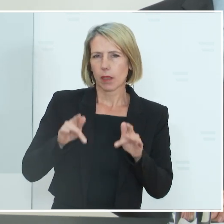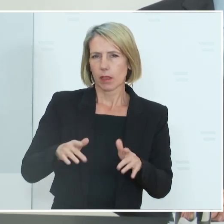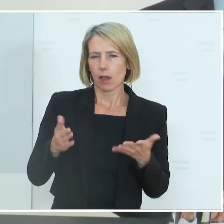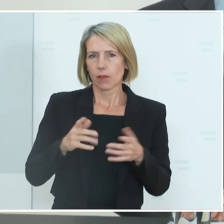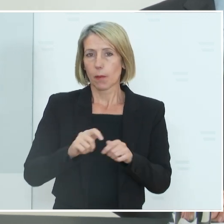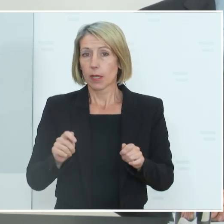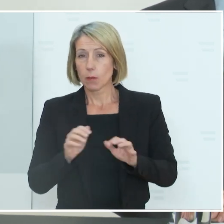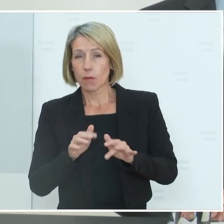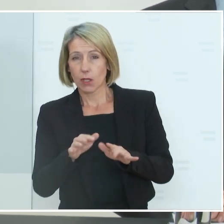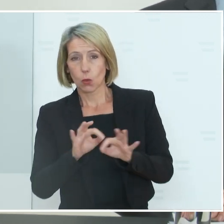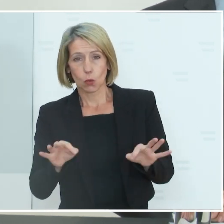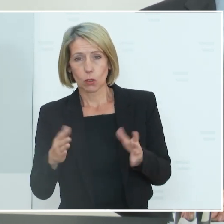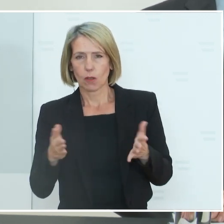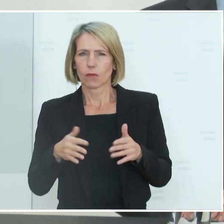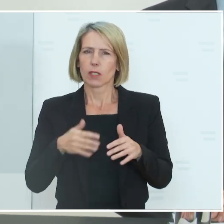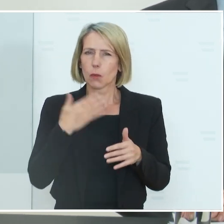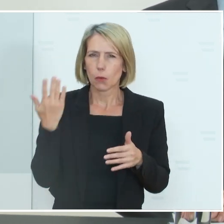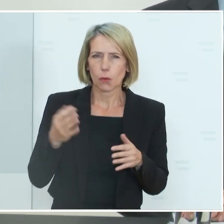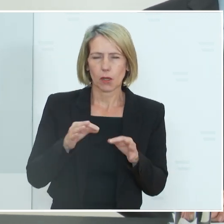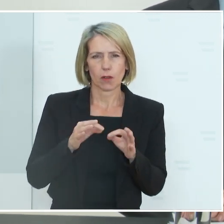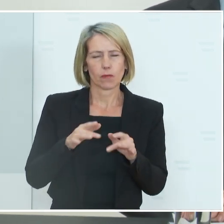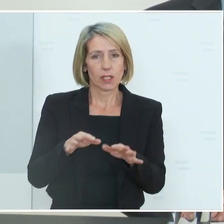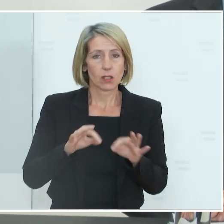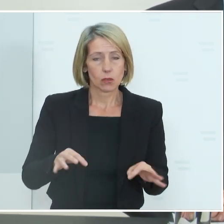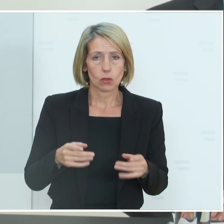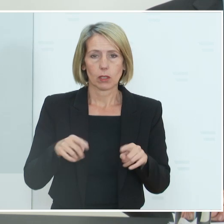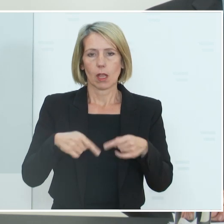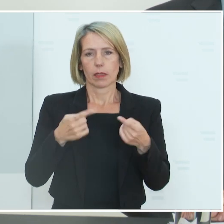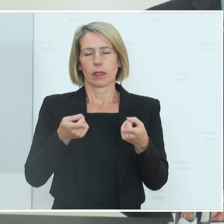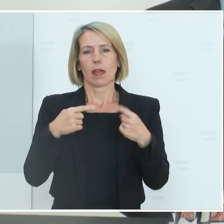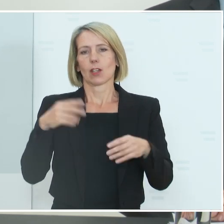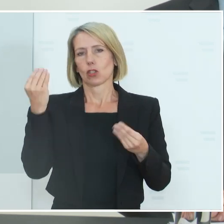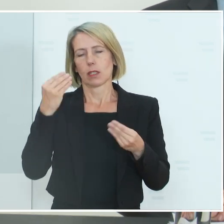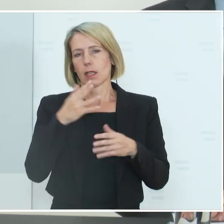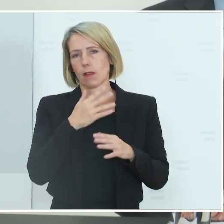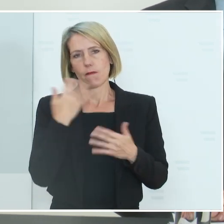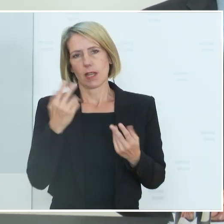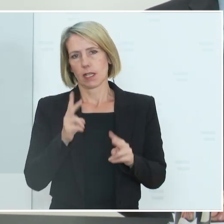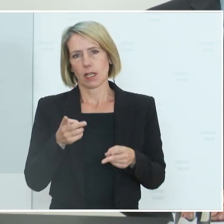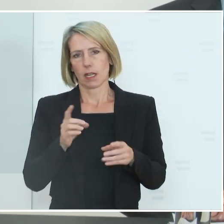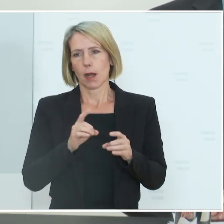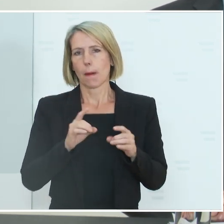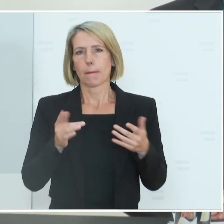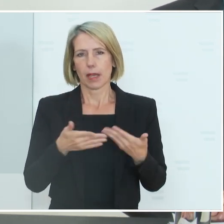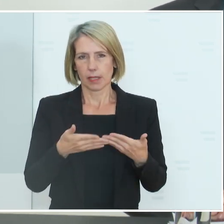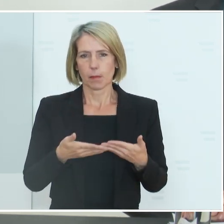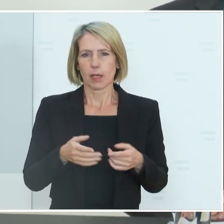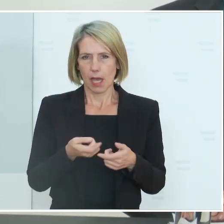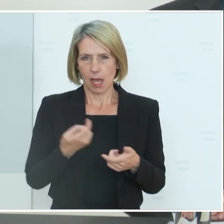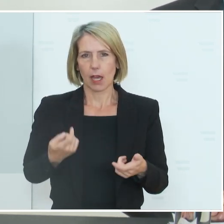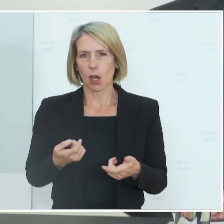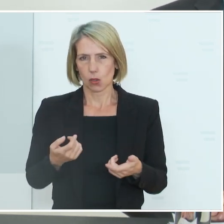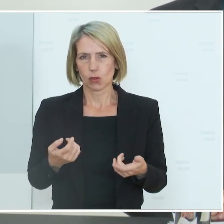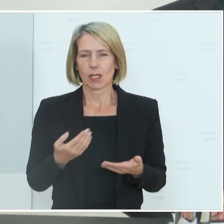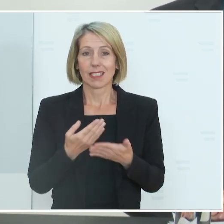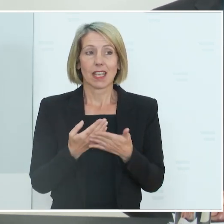welche wirken weniger gut. Daraus können wir viel lernen, wie wir den Weg aus der Pandemie finden. Ich habe daher sehr